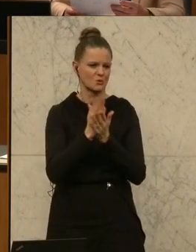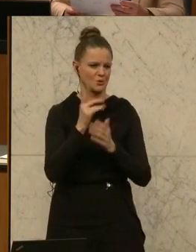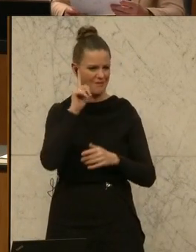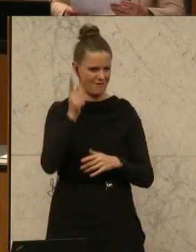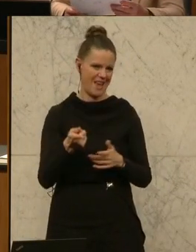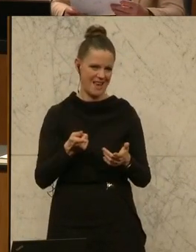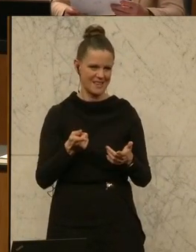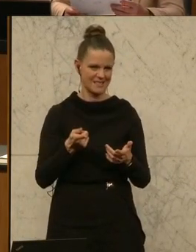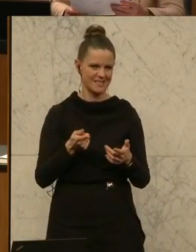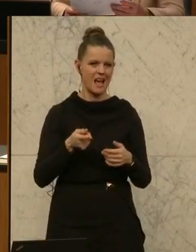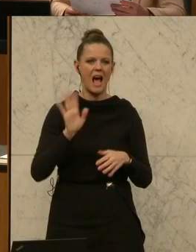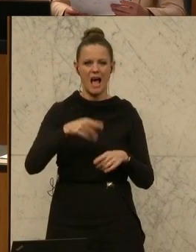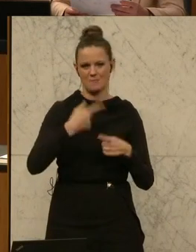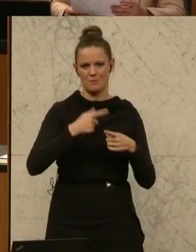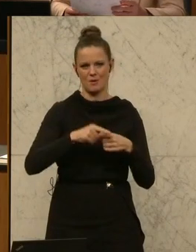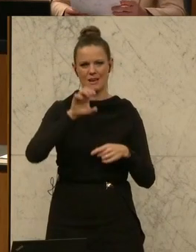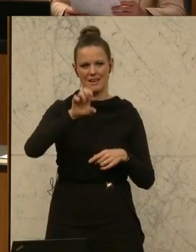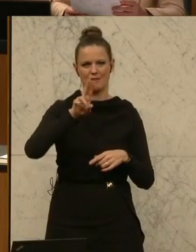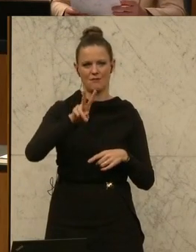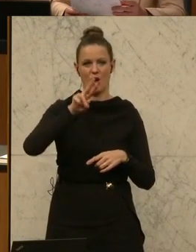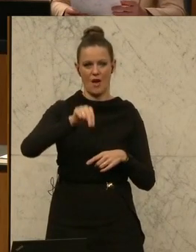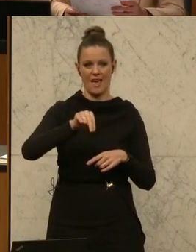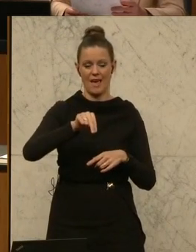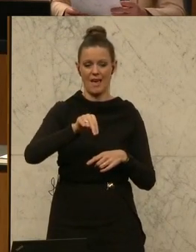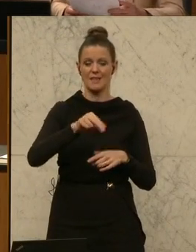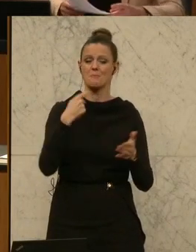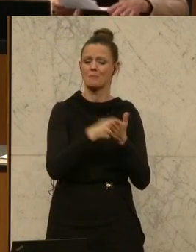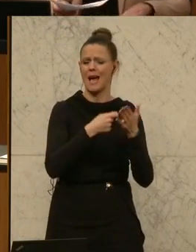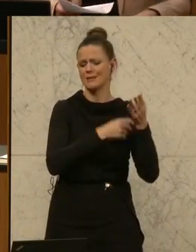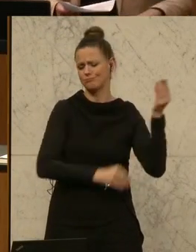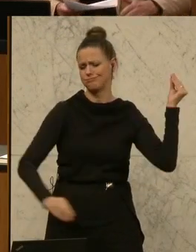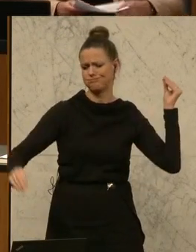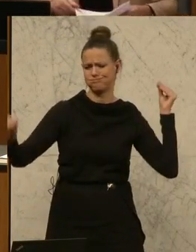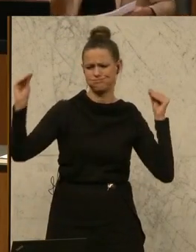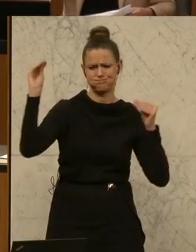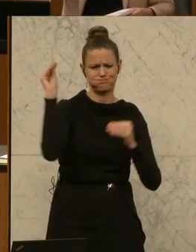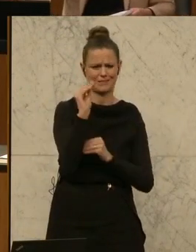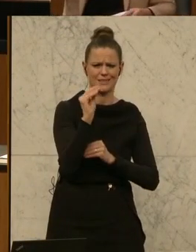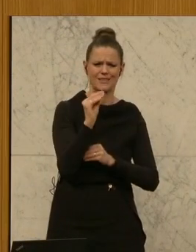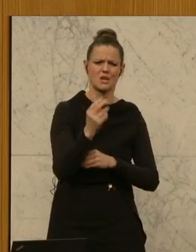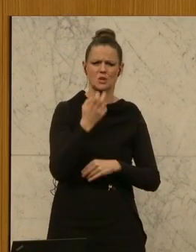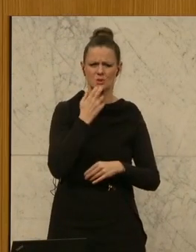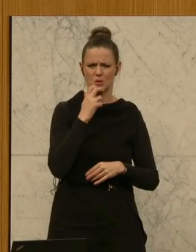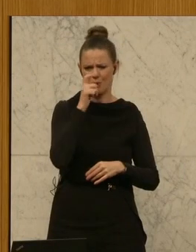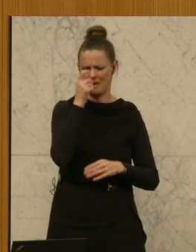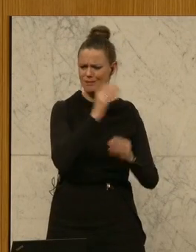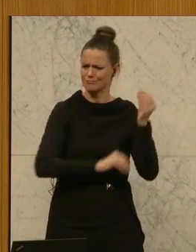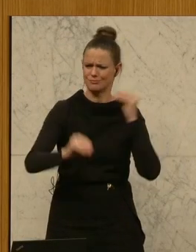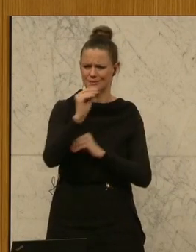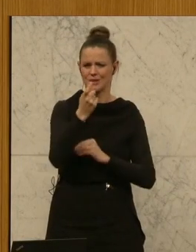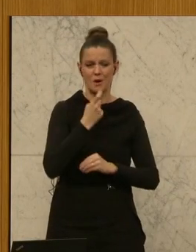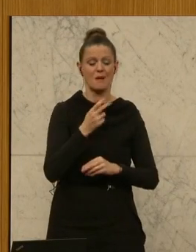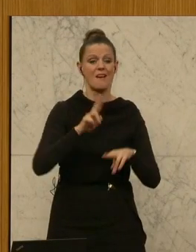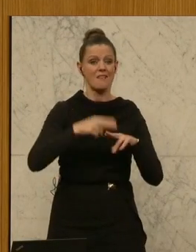dass ab April die EVN, sie viel gekannt, die Preise für Gas und Strom in Niederösterreich erhöhen wird. Wenn die Frau